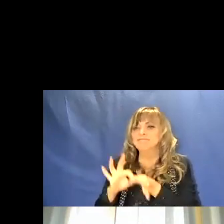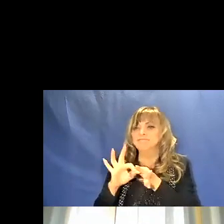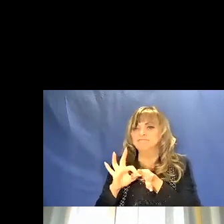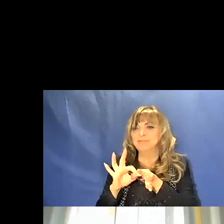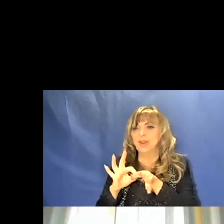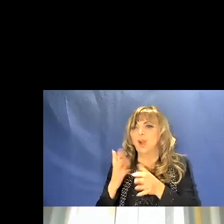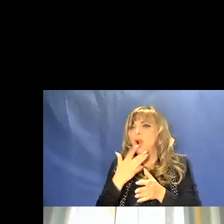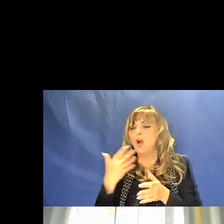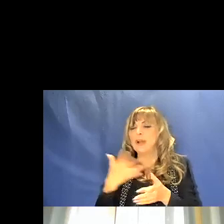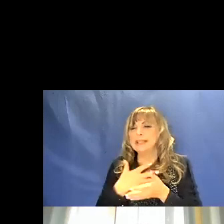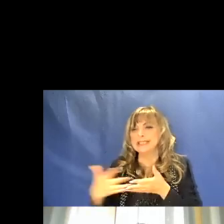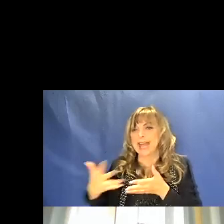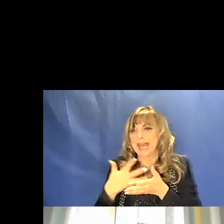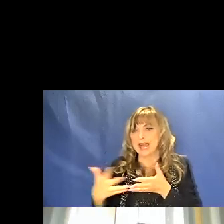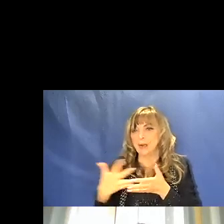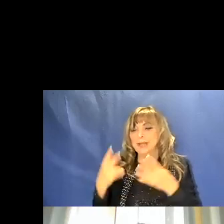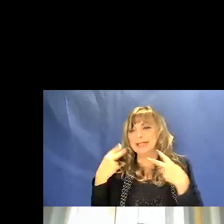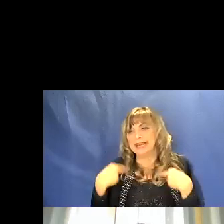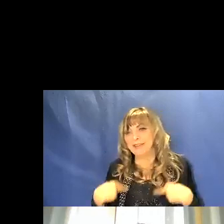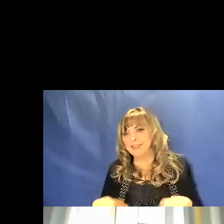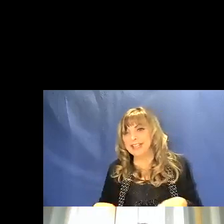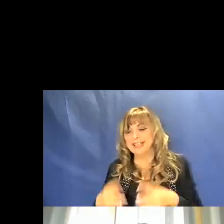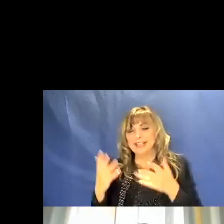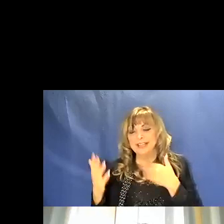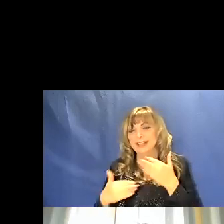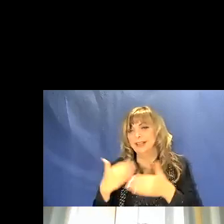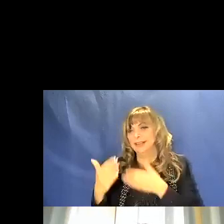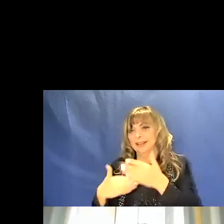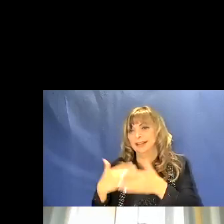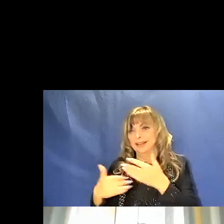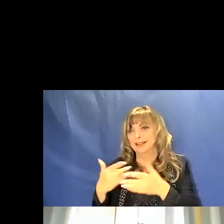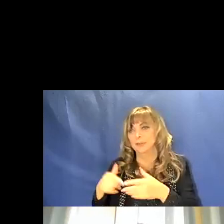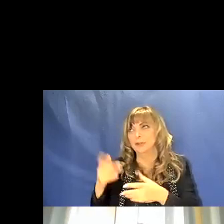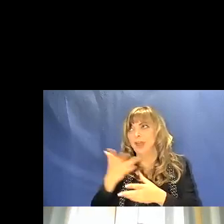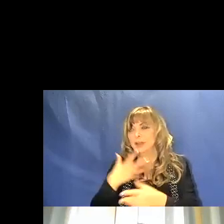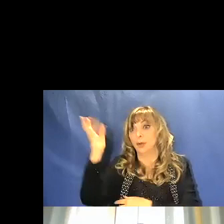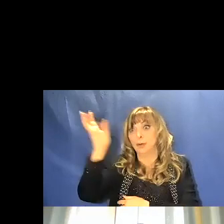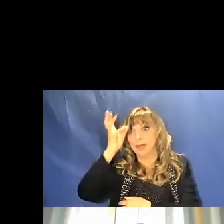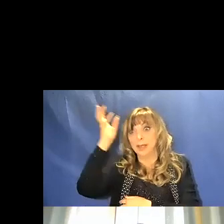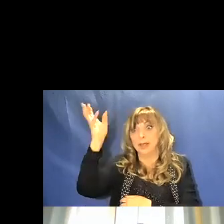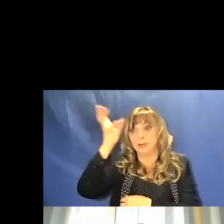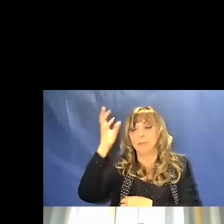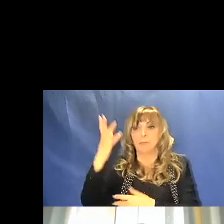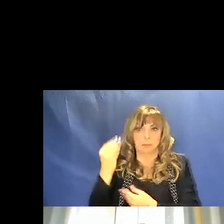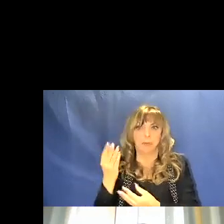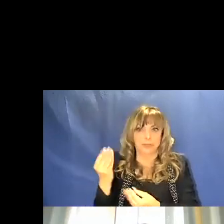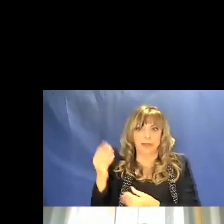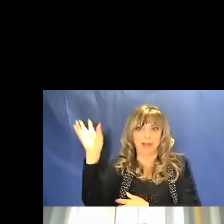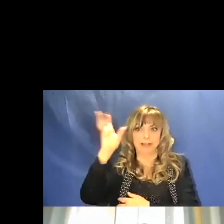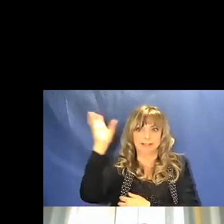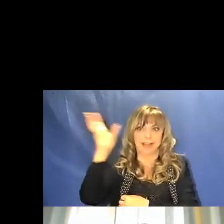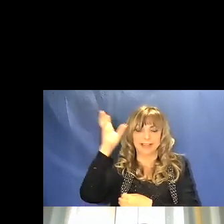colore del sangue quindi della vita e da qui sono partite ipotesi a volte molto fantasiose sulla